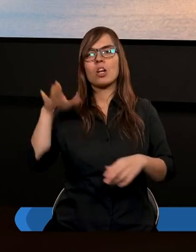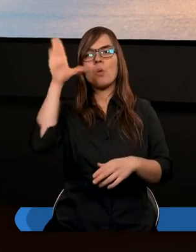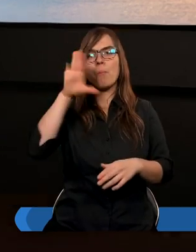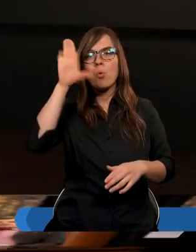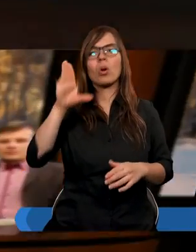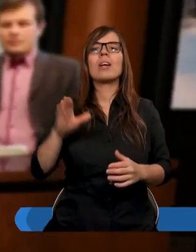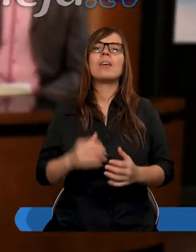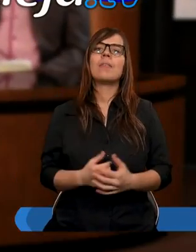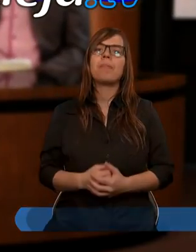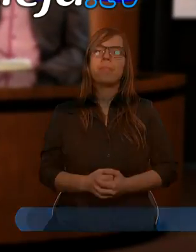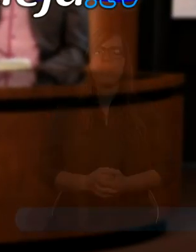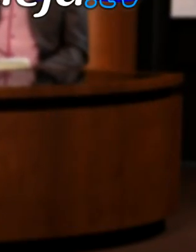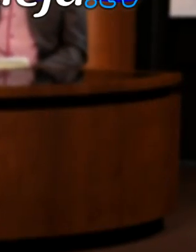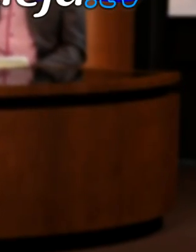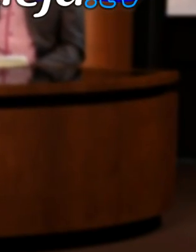Bóg